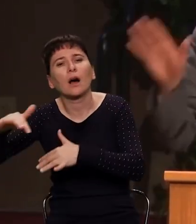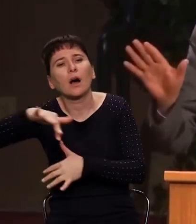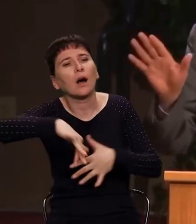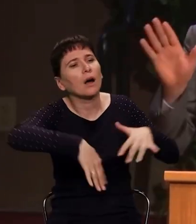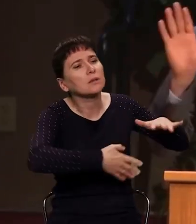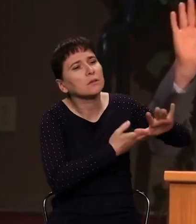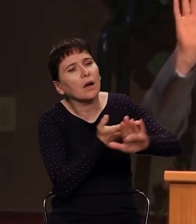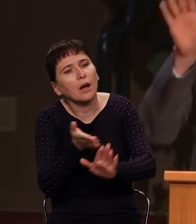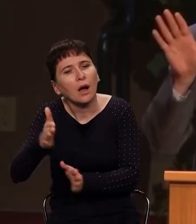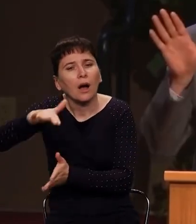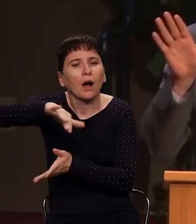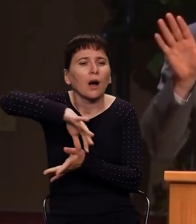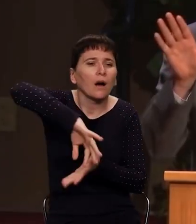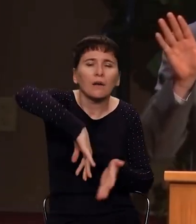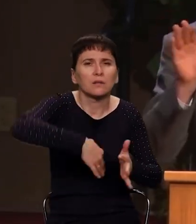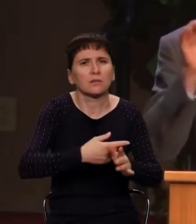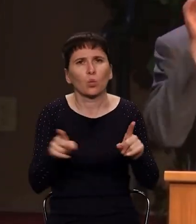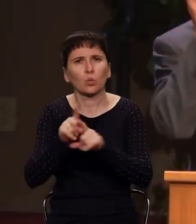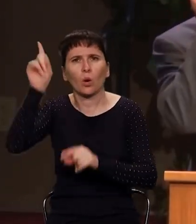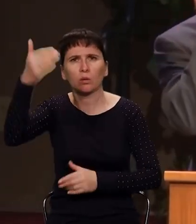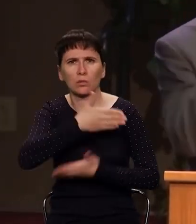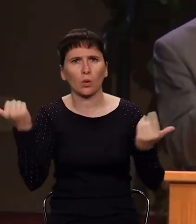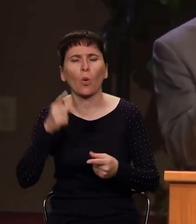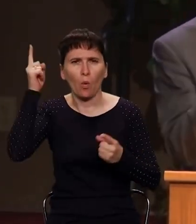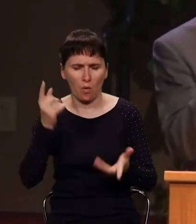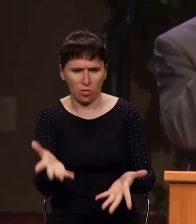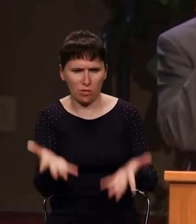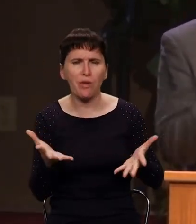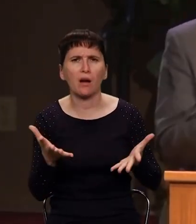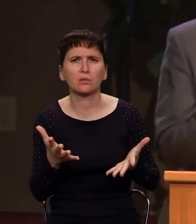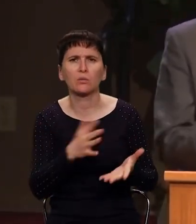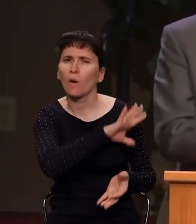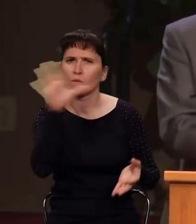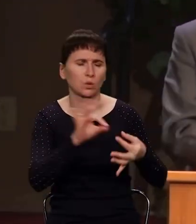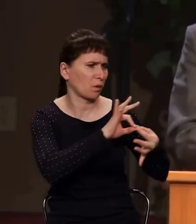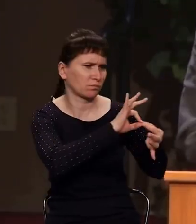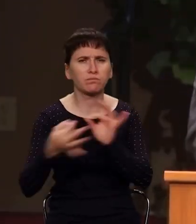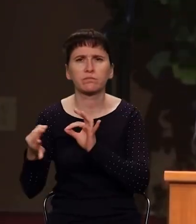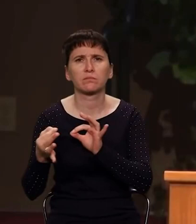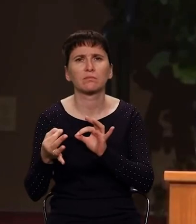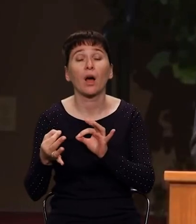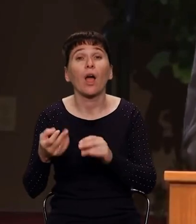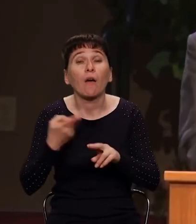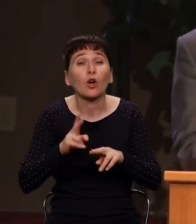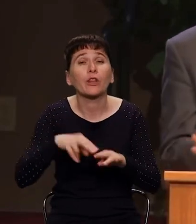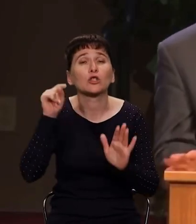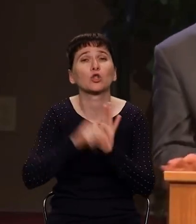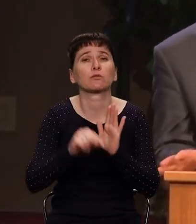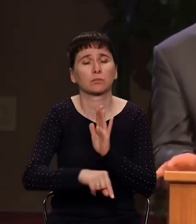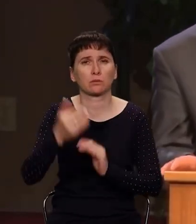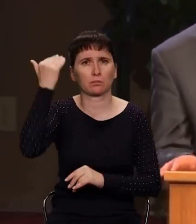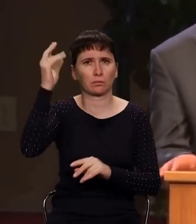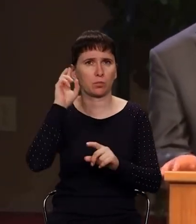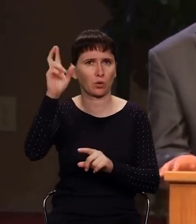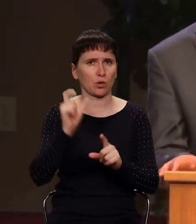двухсмысленно или с намеками, Бог говорит четко, ясно и понятно. В этом суть Божьего